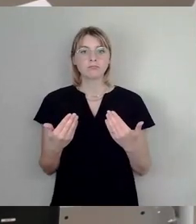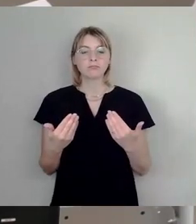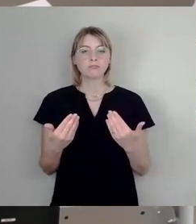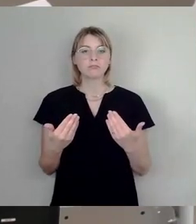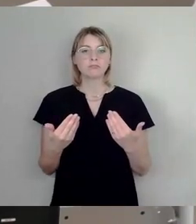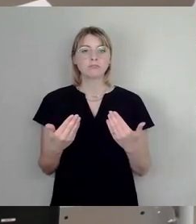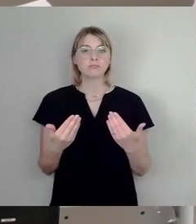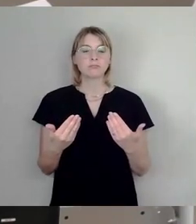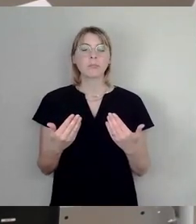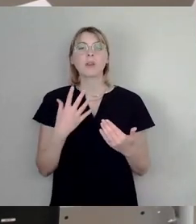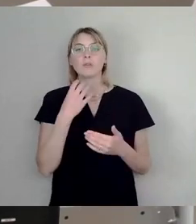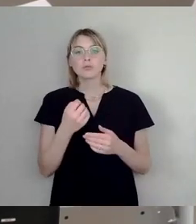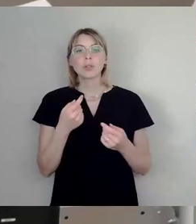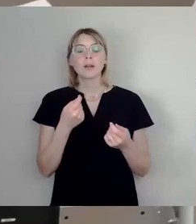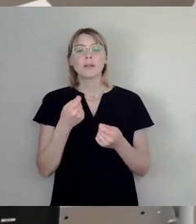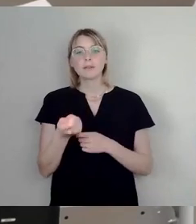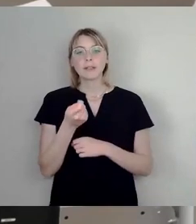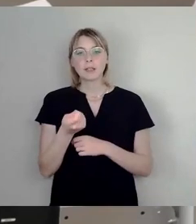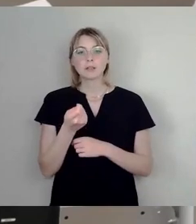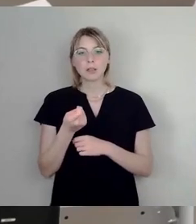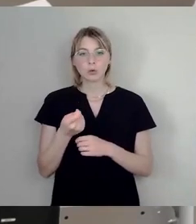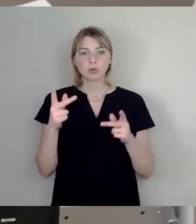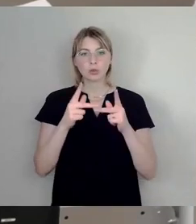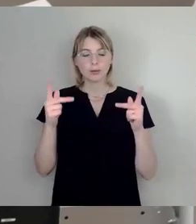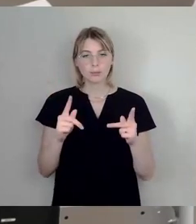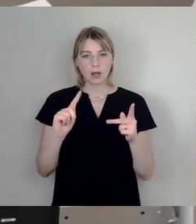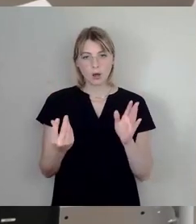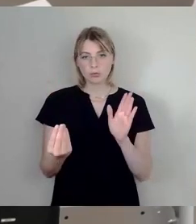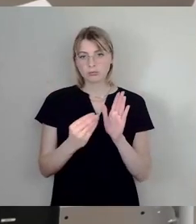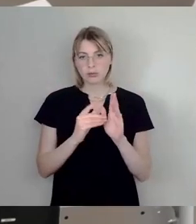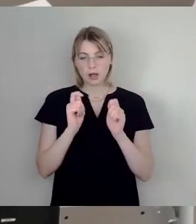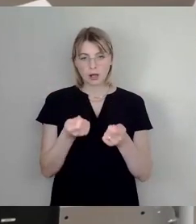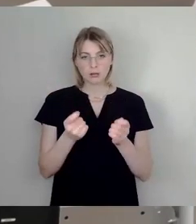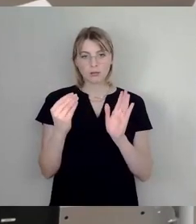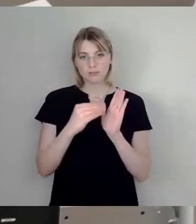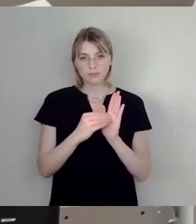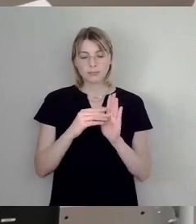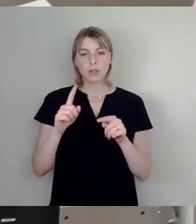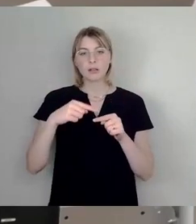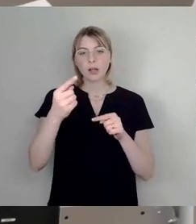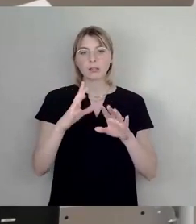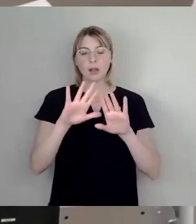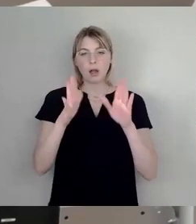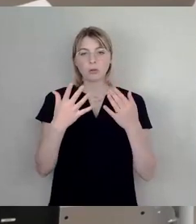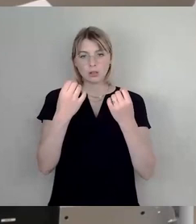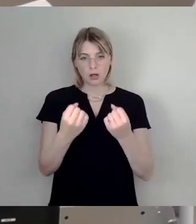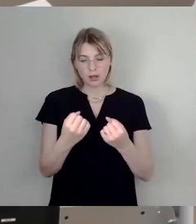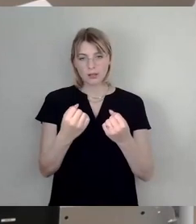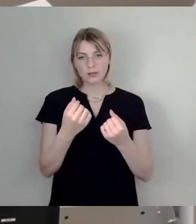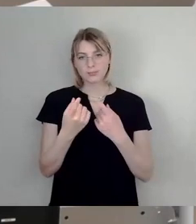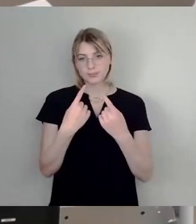in unserem Ergänzungsantrag mit gefordert, der aus zum nächsten Haushalt, also jetzt im kommenden Herbst,